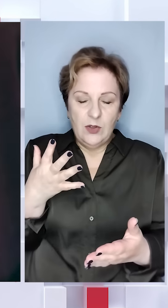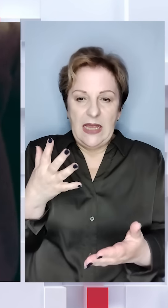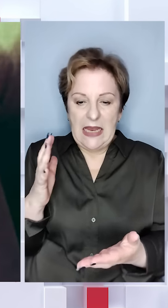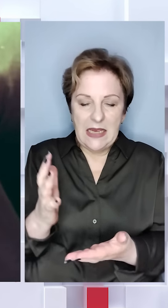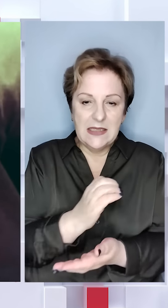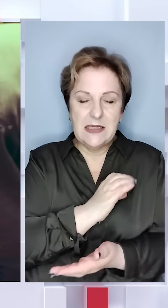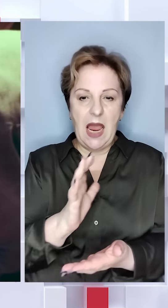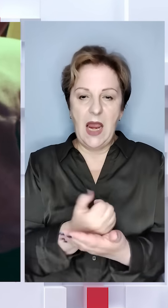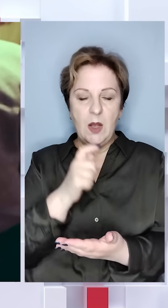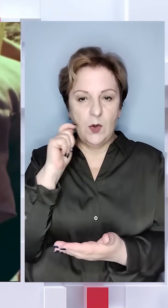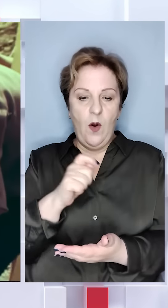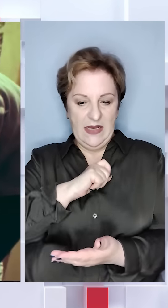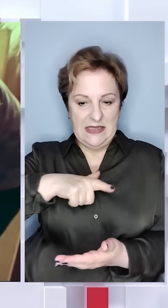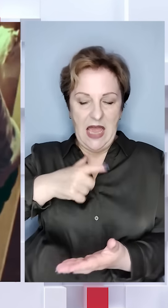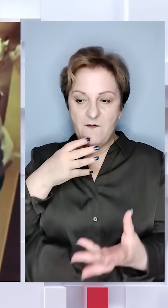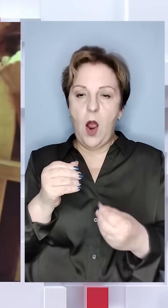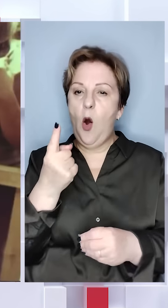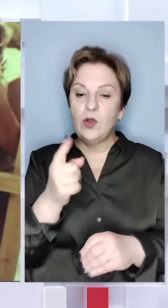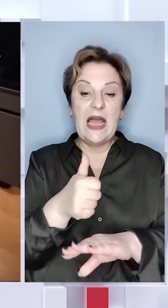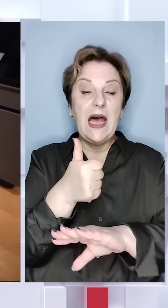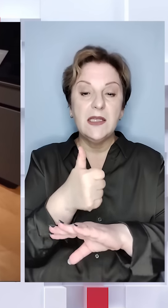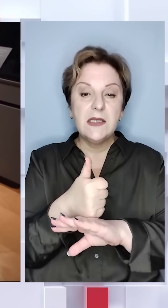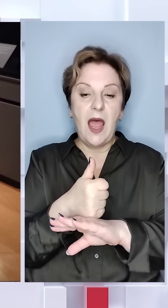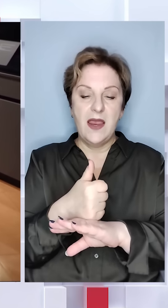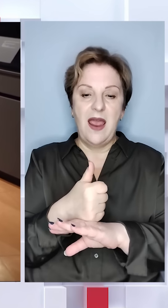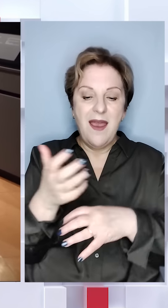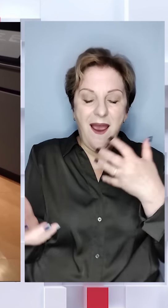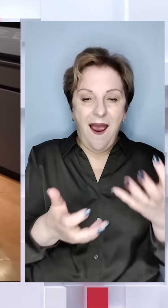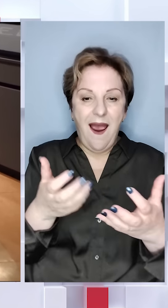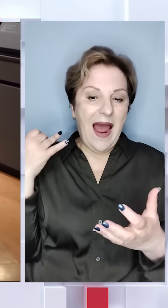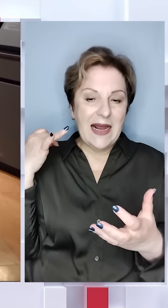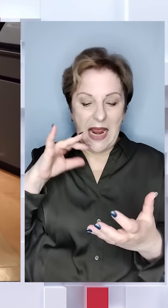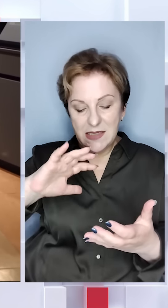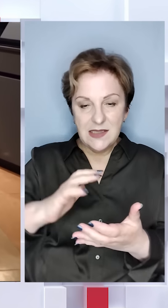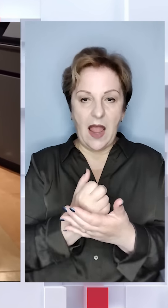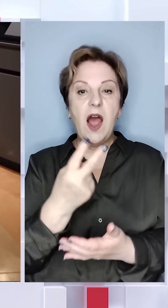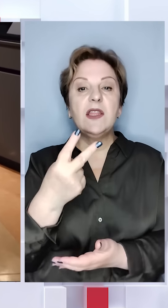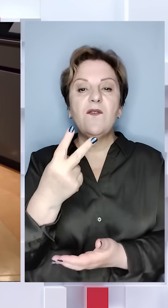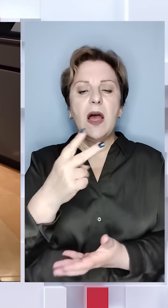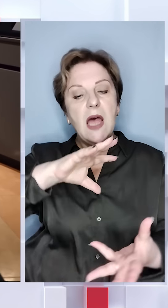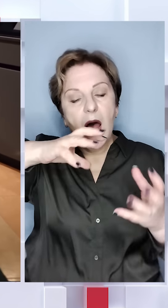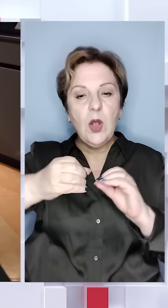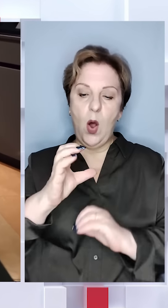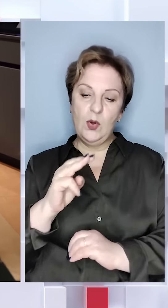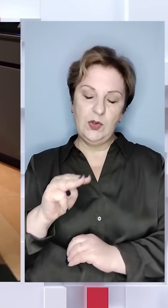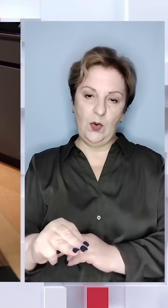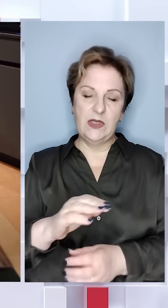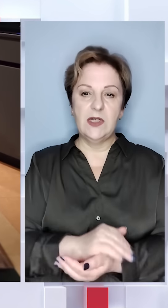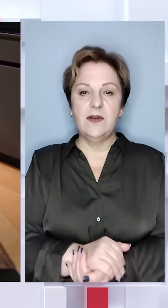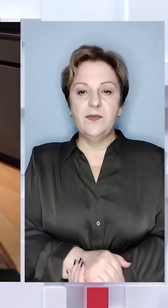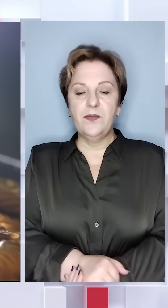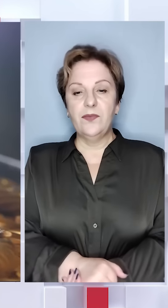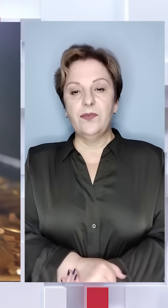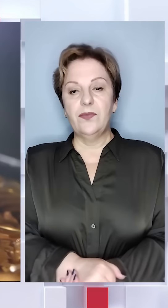України. Скіфська прикраса є однією з головних археологічних знахідок 20-го сторіччя. Валентина